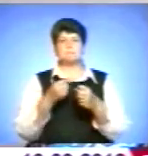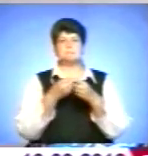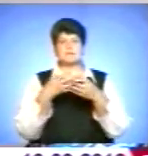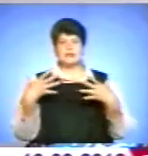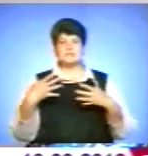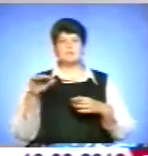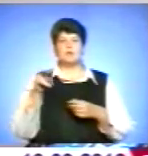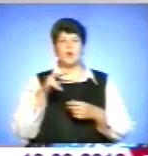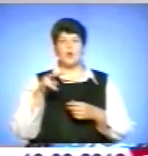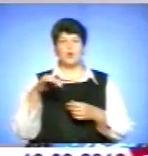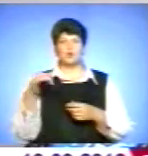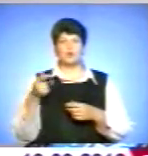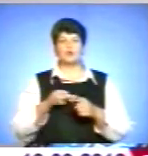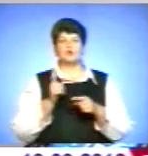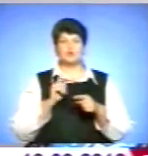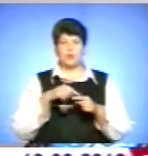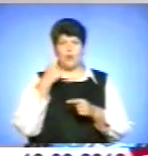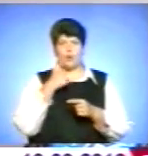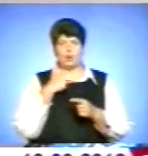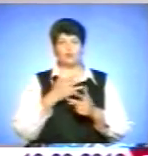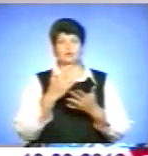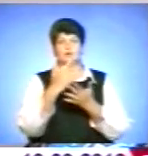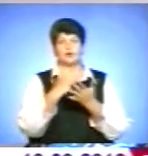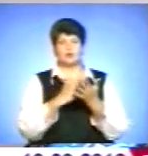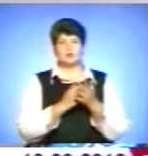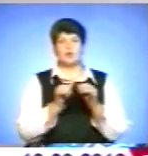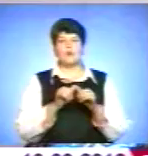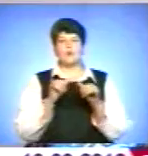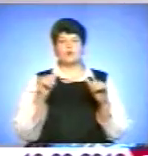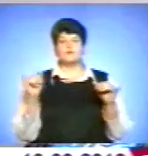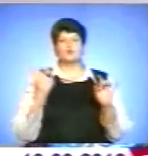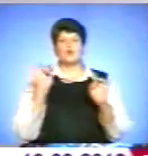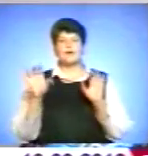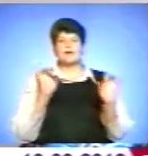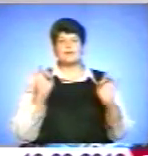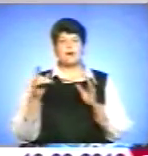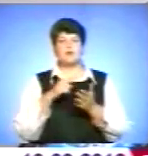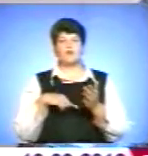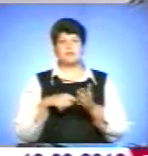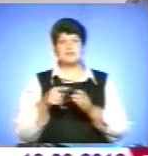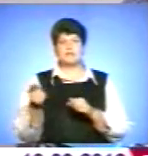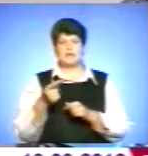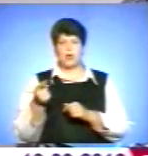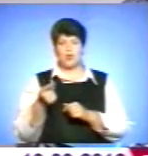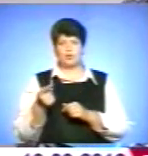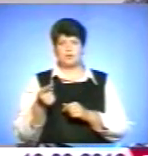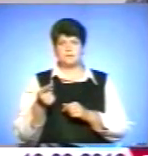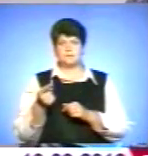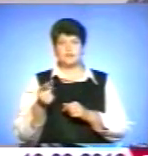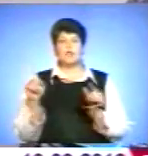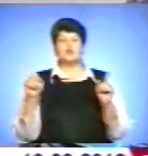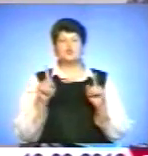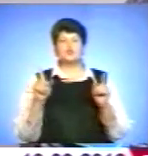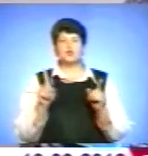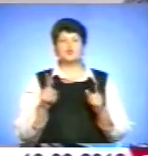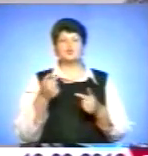цього року рішенням виконкому затвердження концепція розвитку реклами у місті Тернополі. Що собою